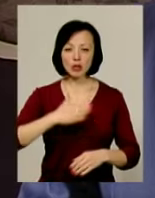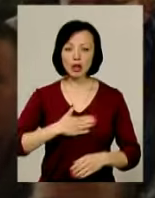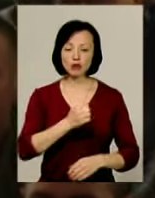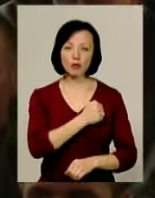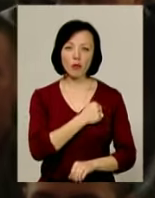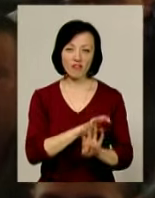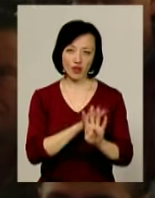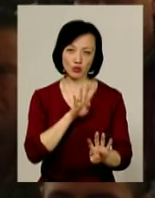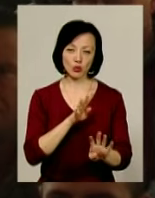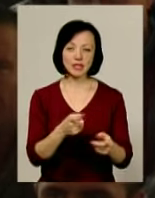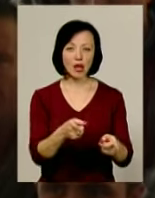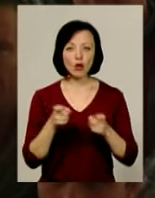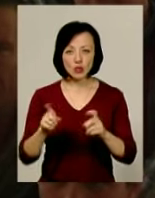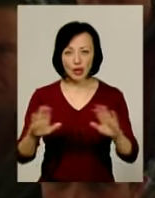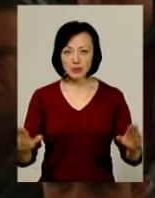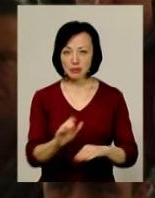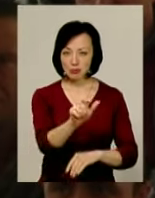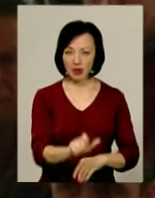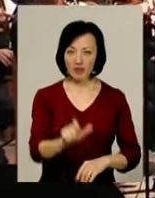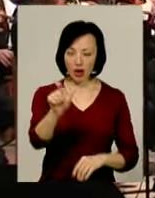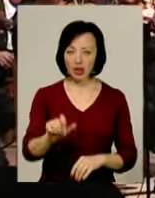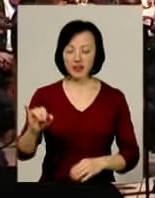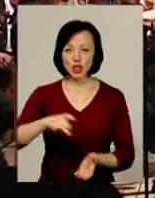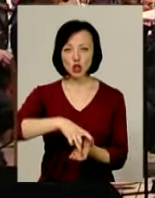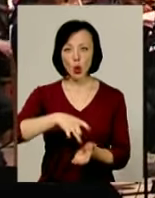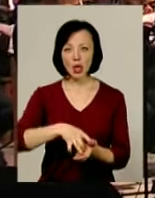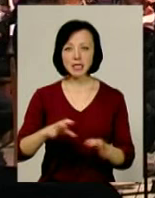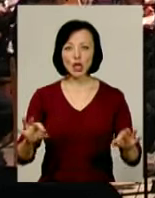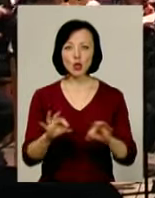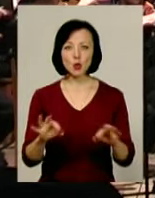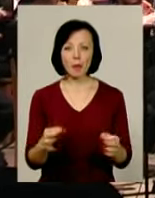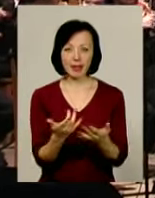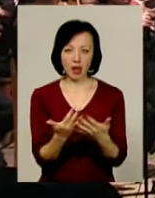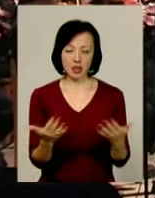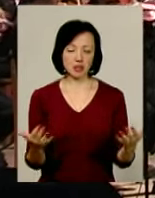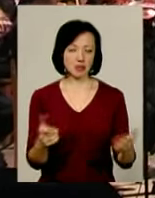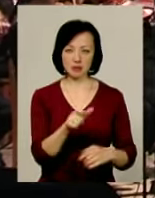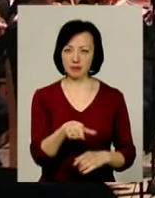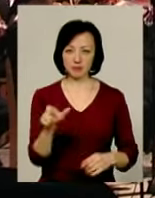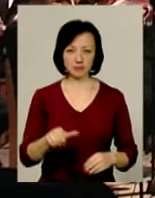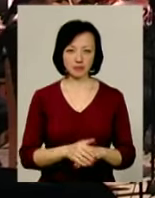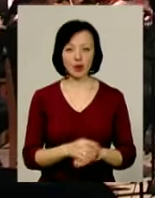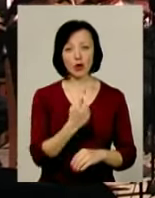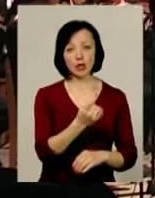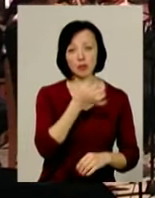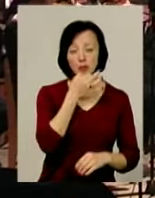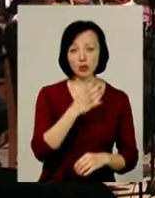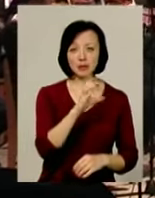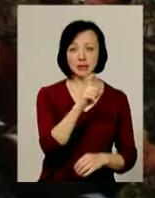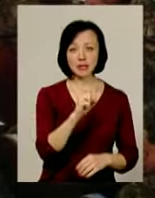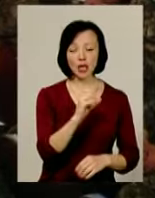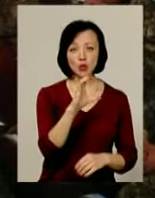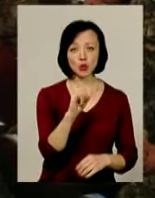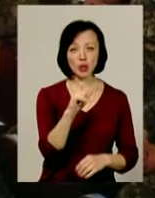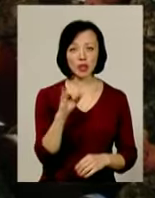війську, залучаємо і співаків, і солістів-інструменталістів. Люди різні. Однім подобається засухінь, другим